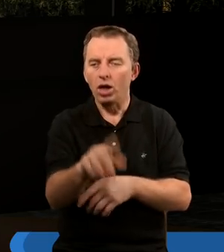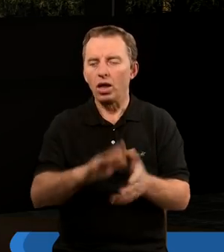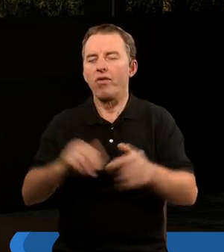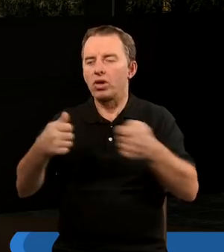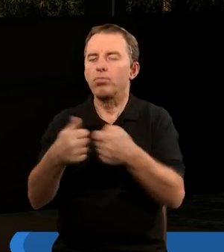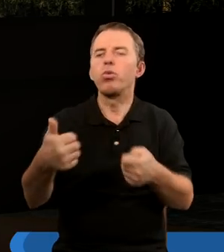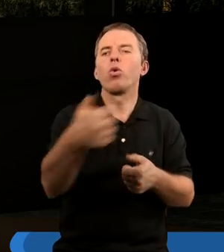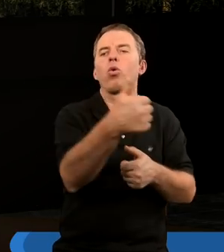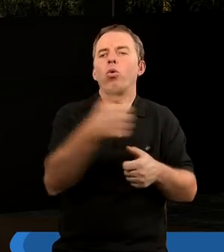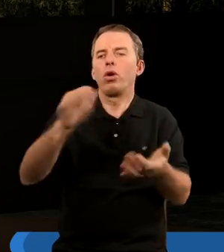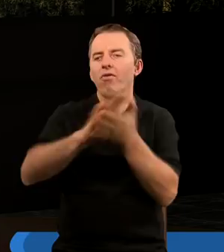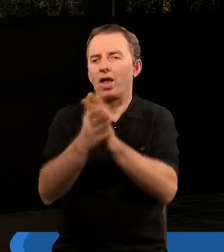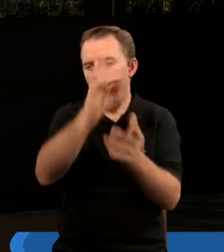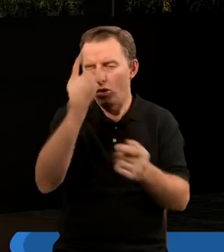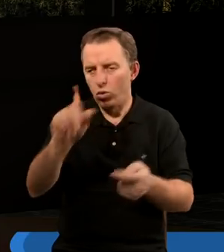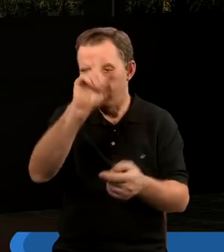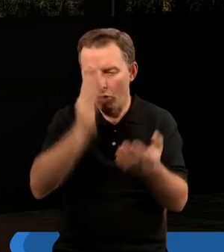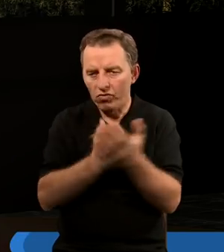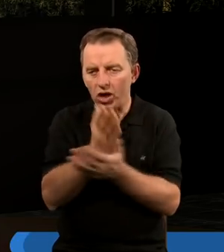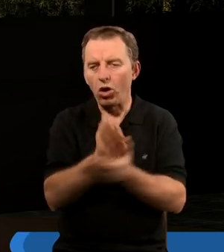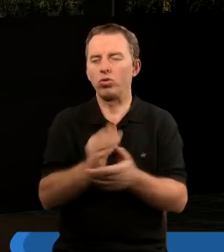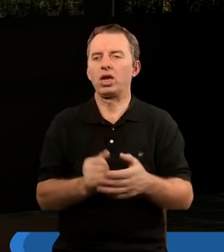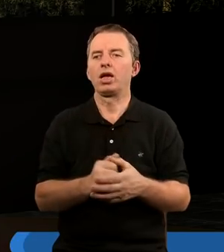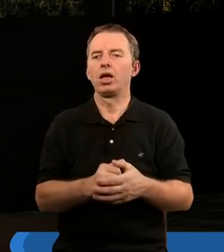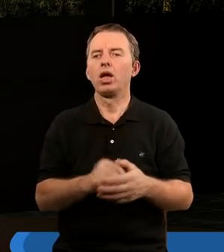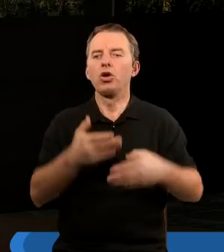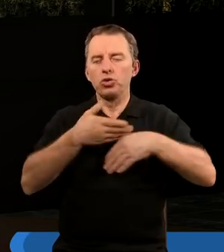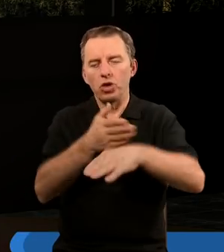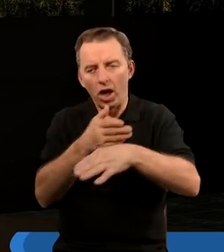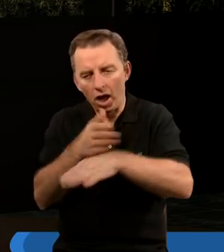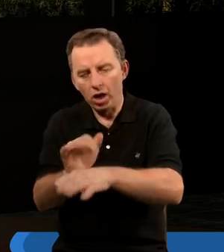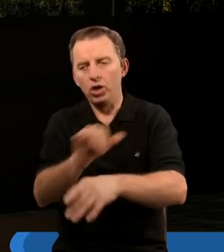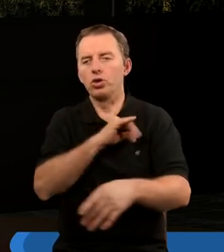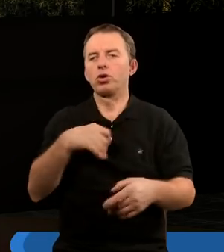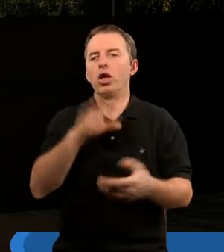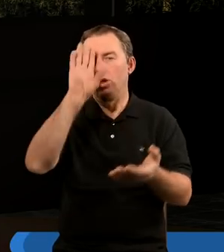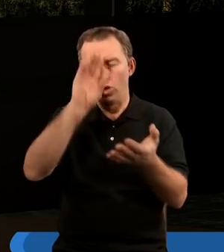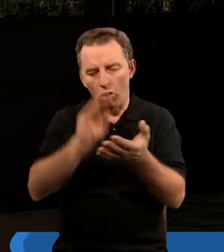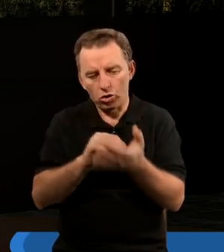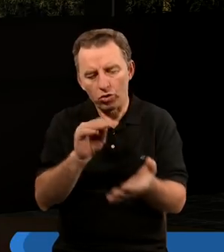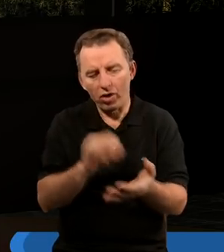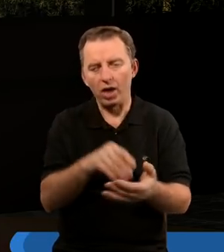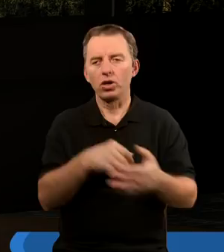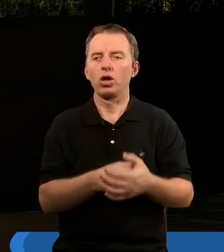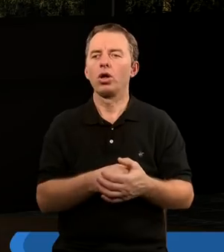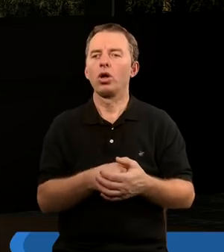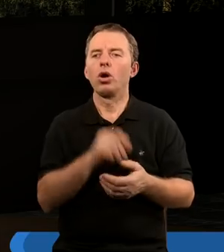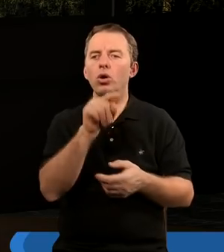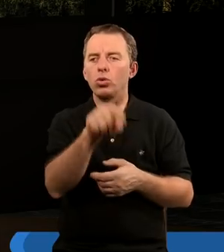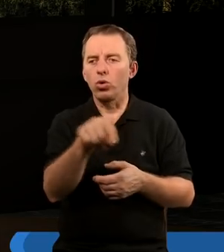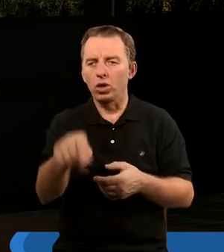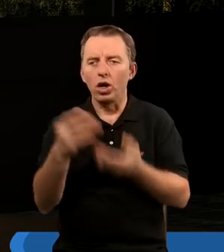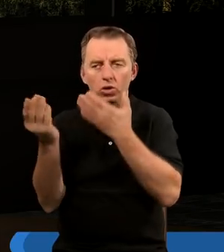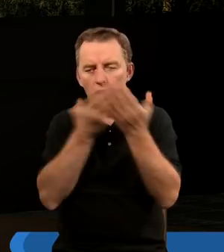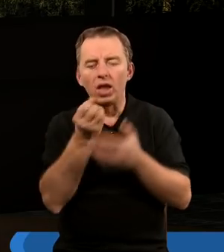ta wspólnota, którą możemy dzielić się, możemy doświadczać. Doświadczać. To, co tutaj